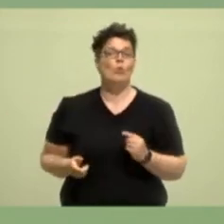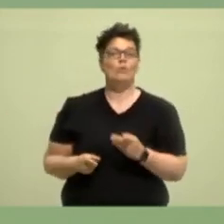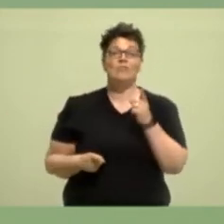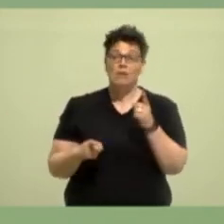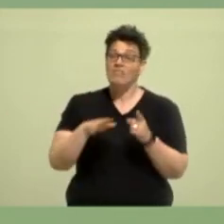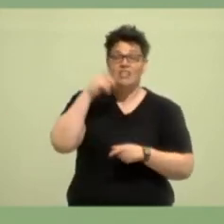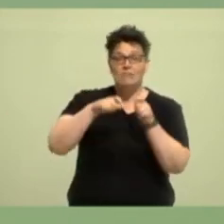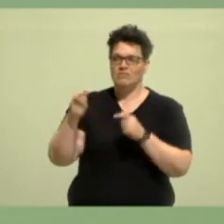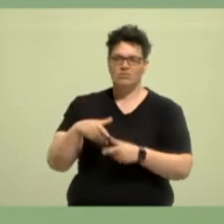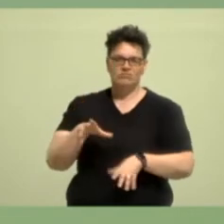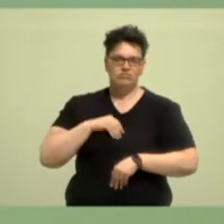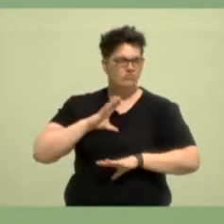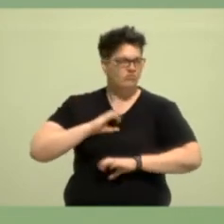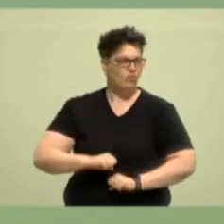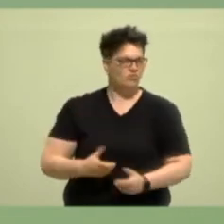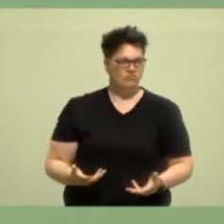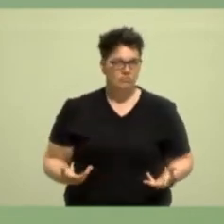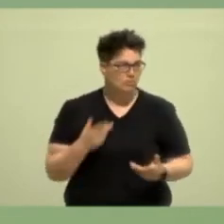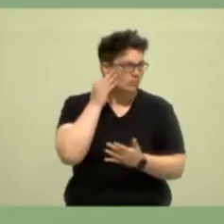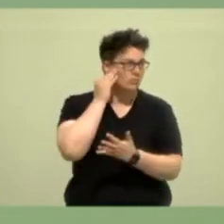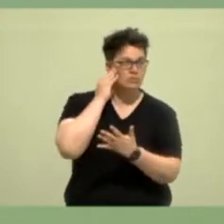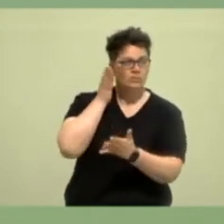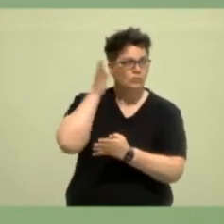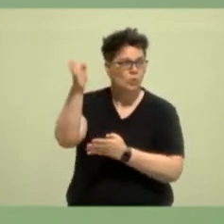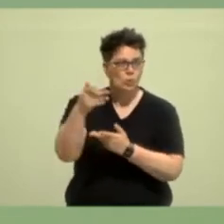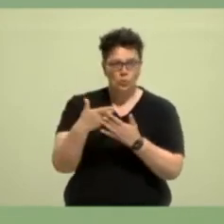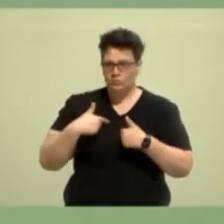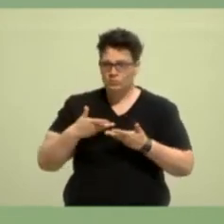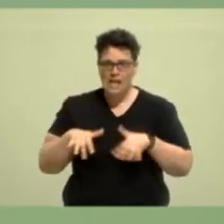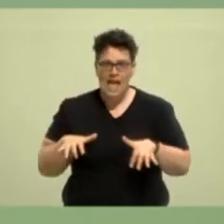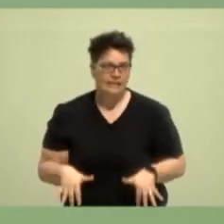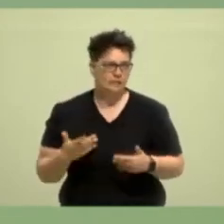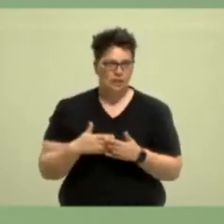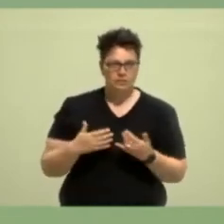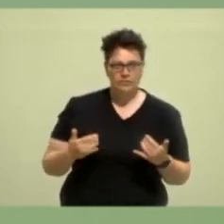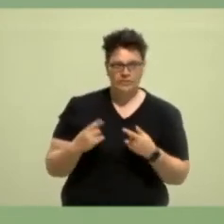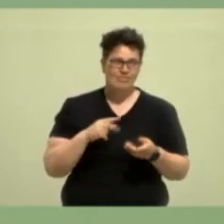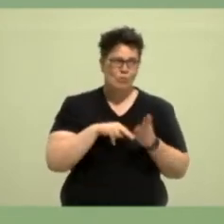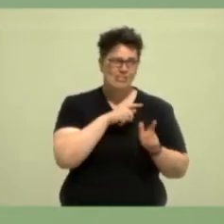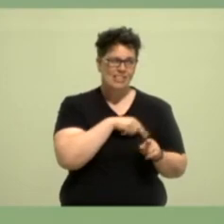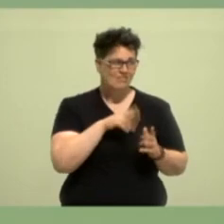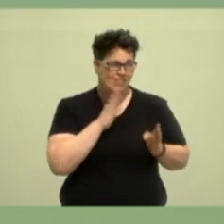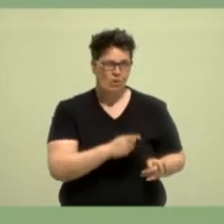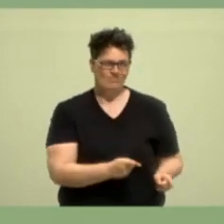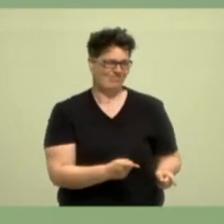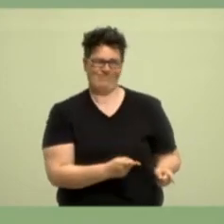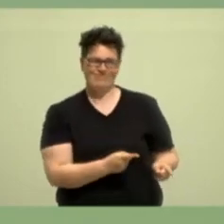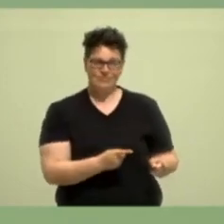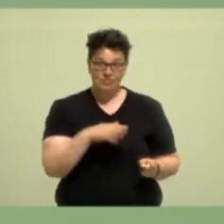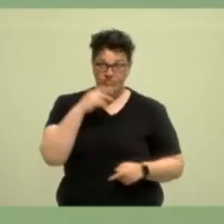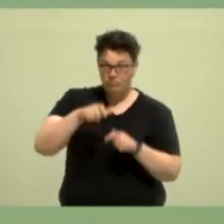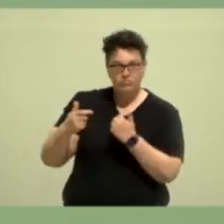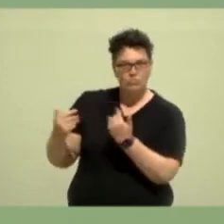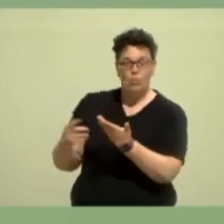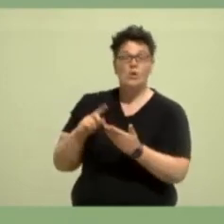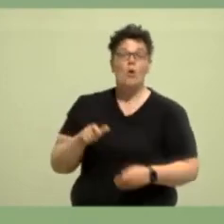frustriert, sie sorgen sich um ihre Zukunft, um ihre Existenz. Sie vertrauen der Politik nicht. Es gibt auch Leute